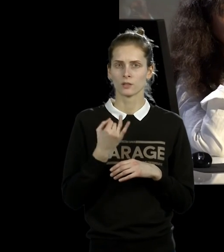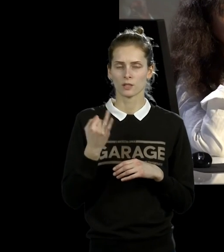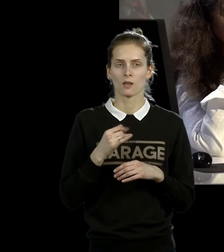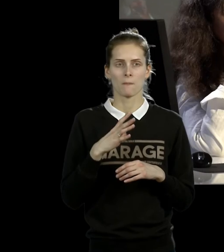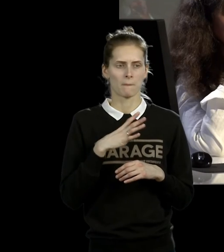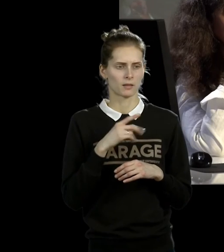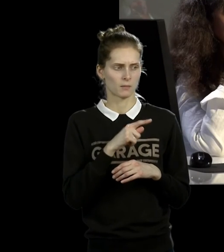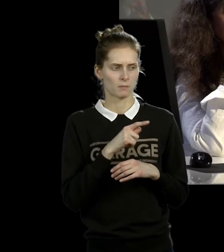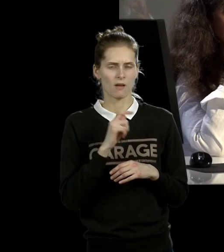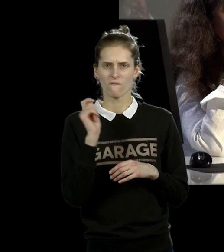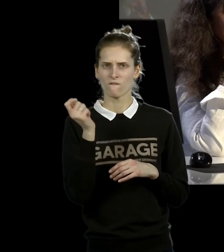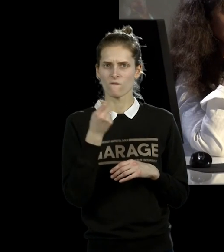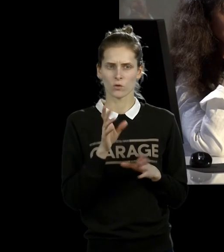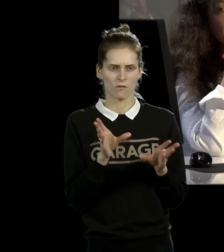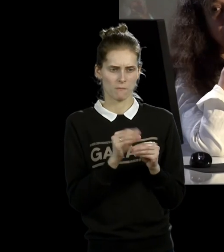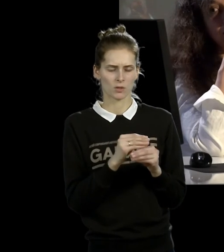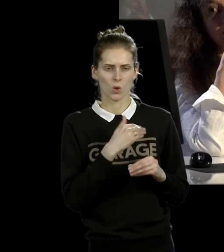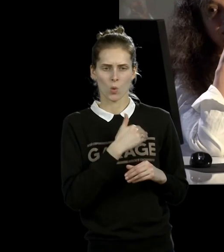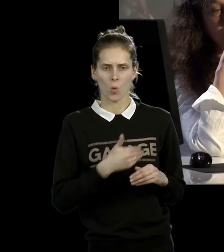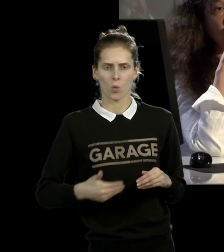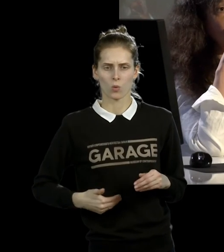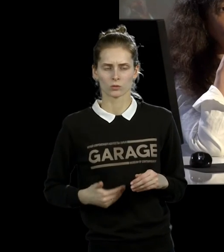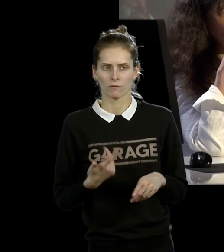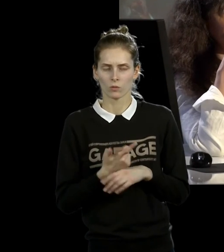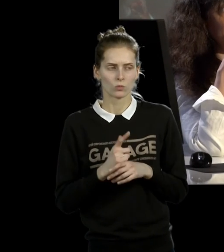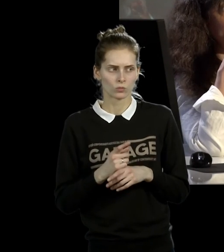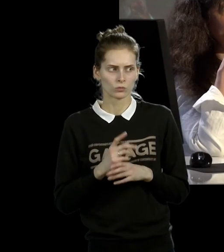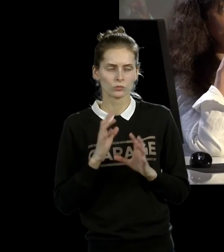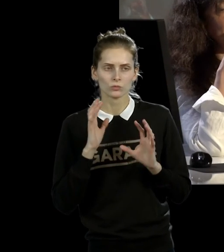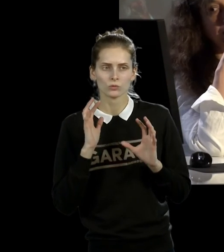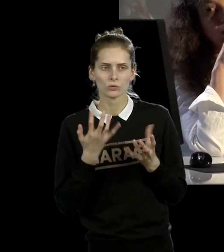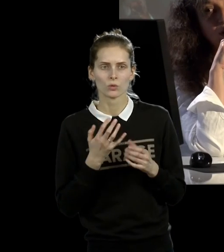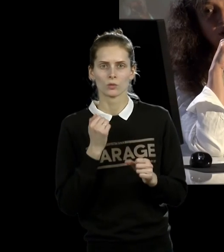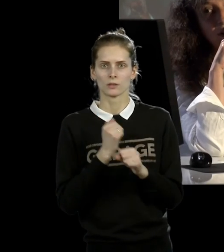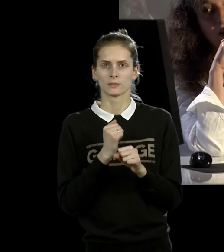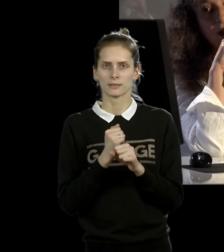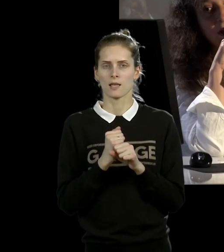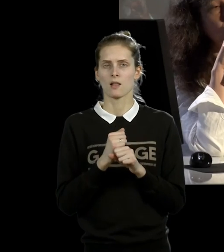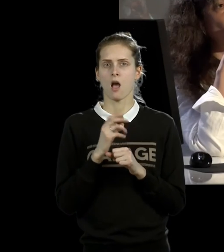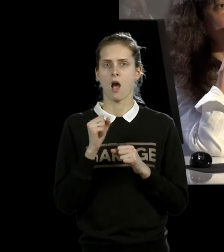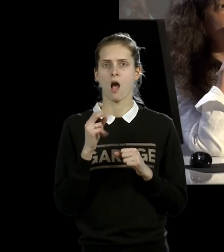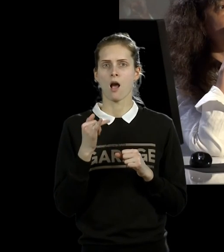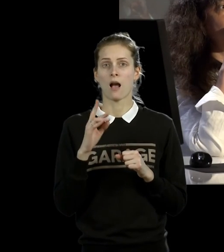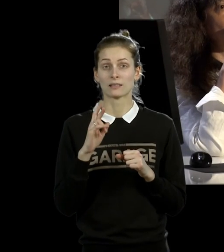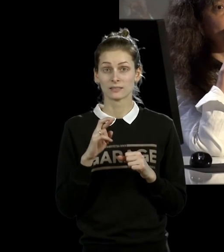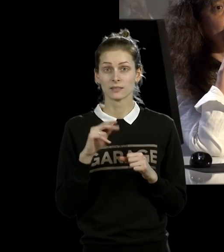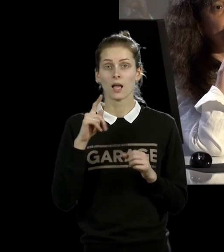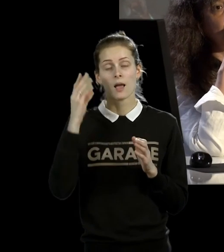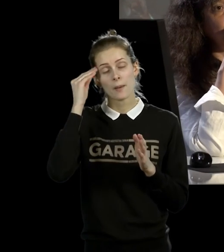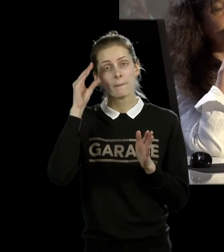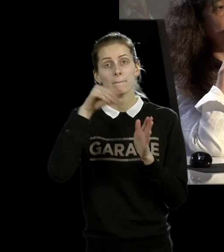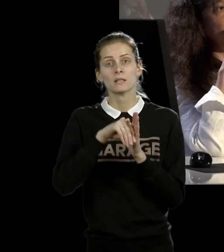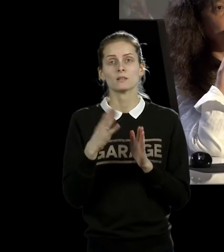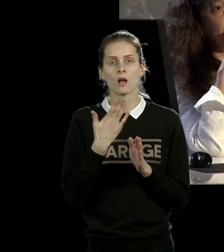Сюгославии». Это очень драматический момент, она делает акцию в Венеции, во время которой она моет огромное